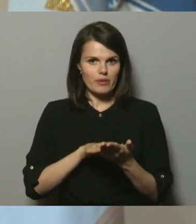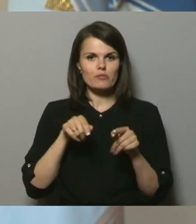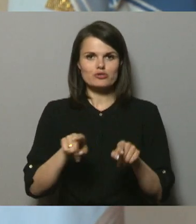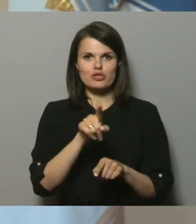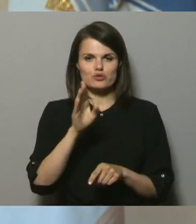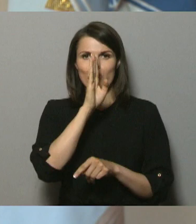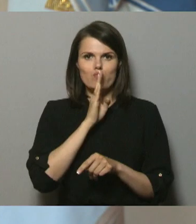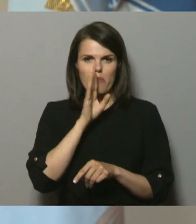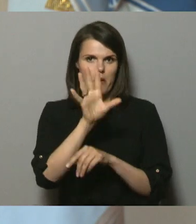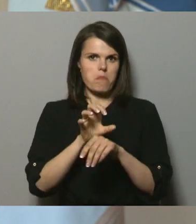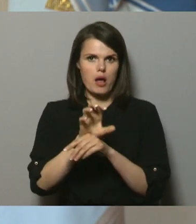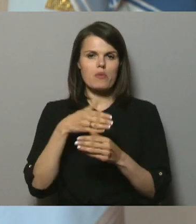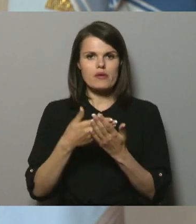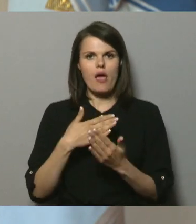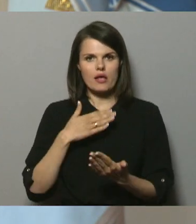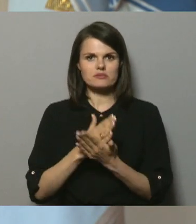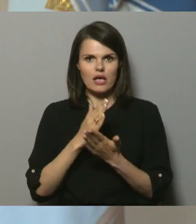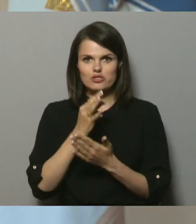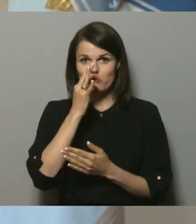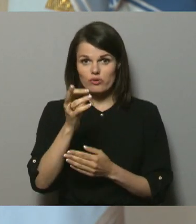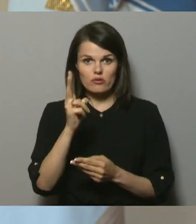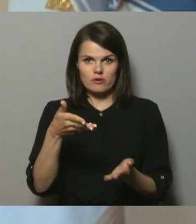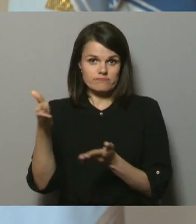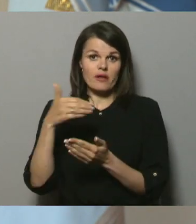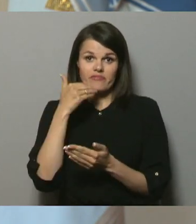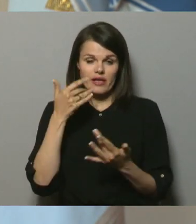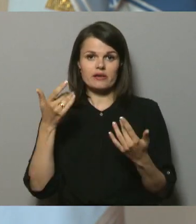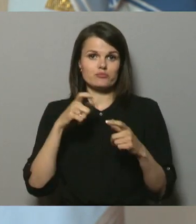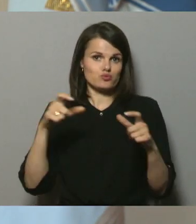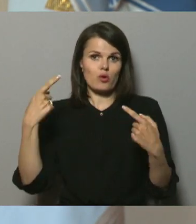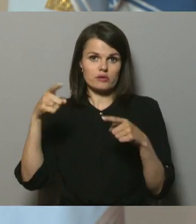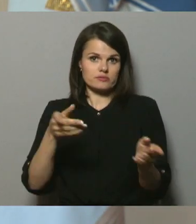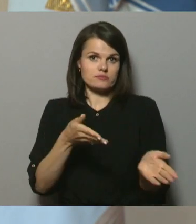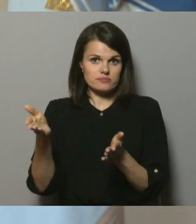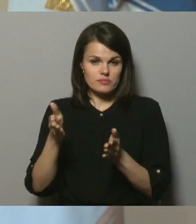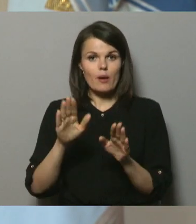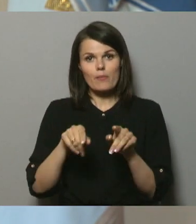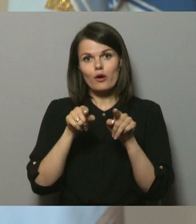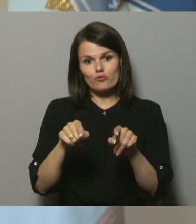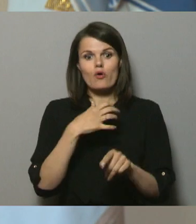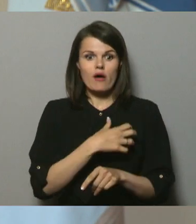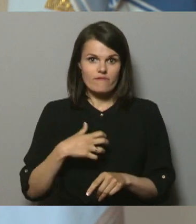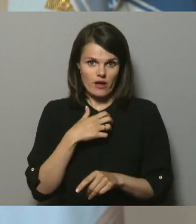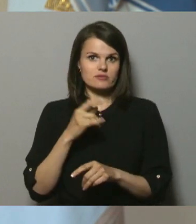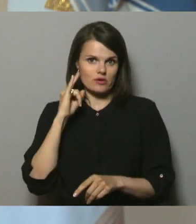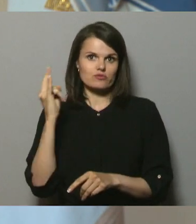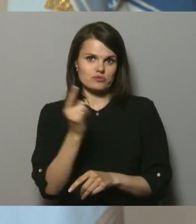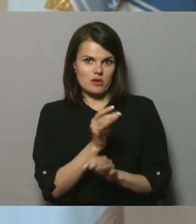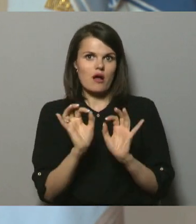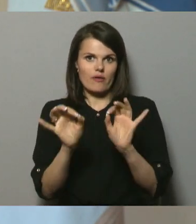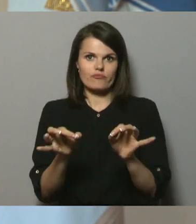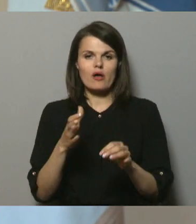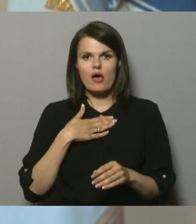ir nopietnas pārmetums. Ja es kādam esmu teikusi, ka tur ir durvis, par to gan vajadzētu taisīt lielu skandālu.